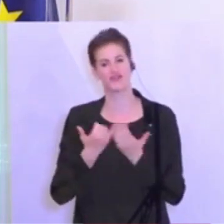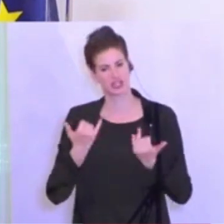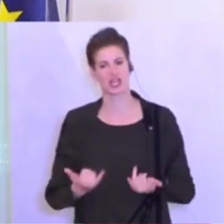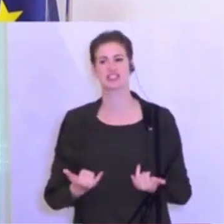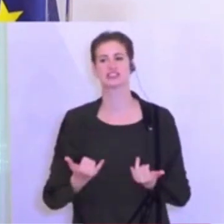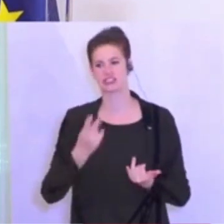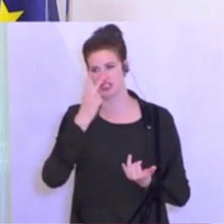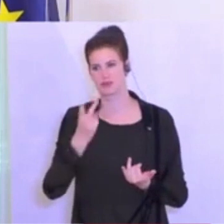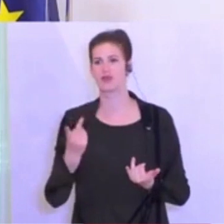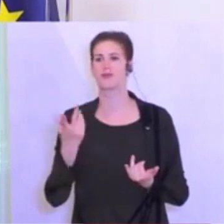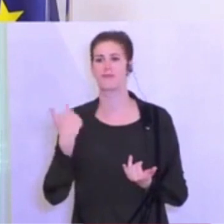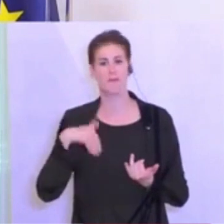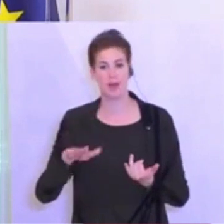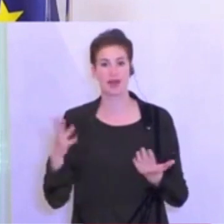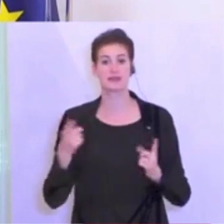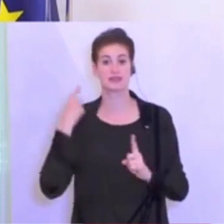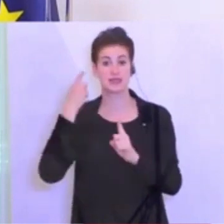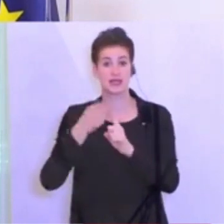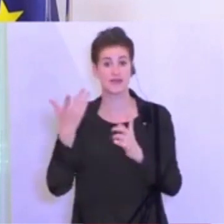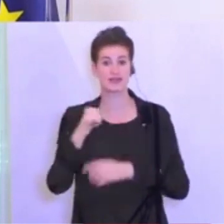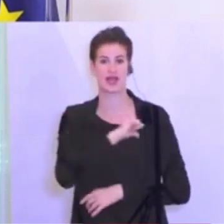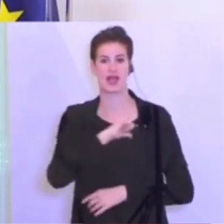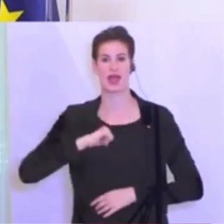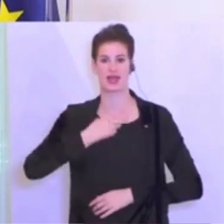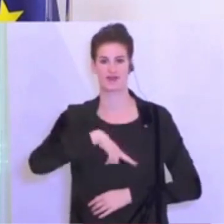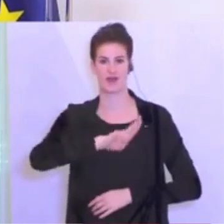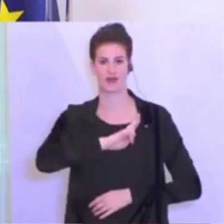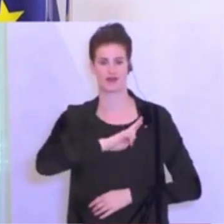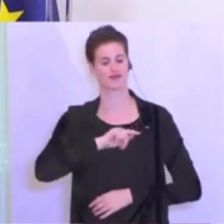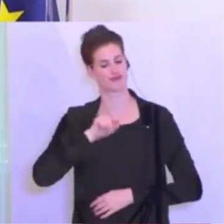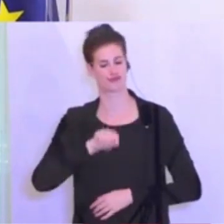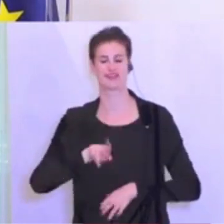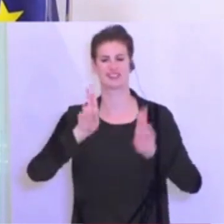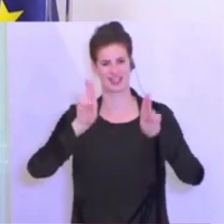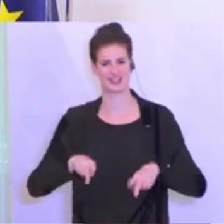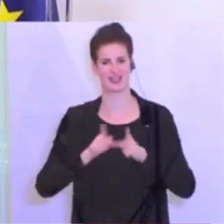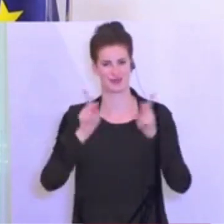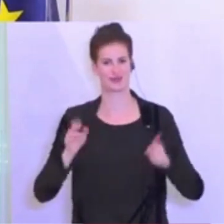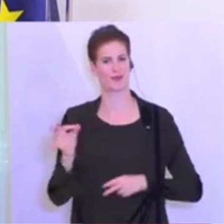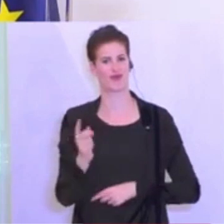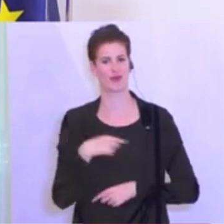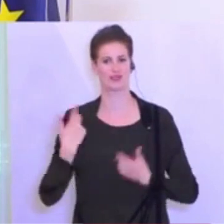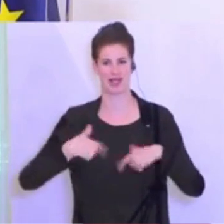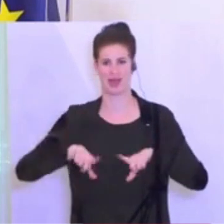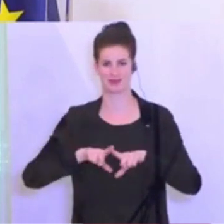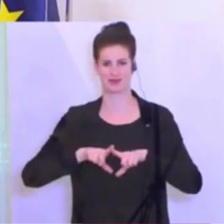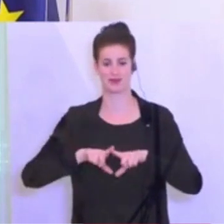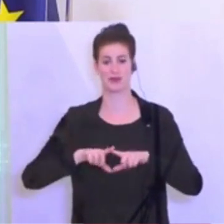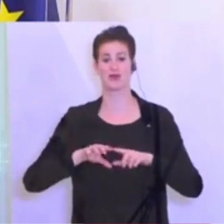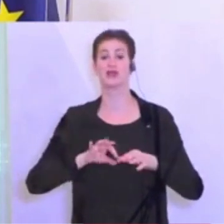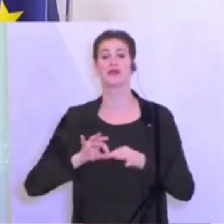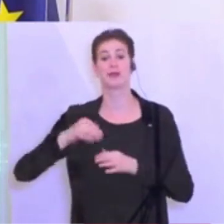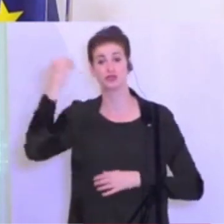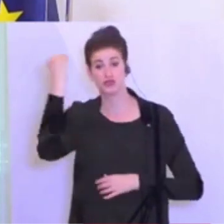Eigenverantwortung, was, glaube ich, das richtige Konzept für unser Land ist. Was die Schulen betrifft, wird Minister